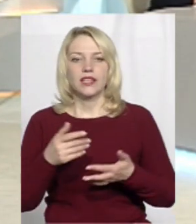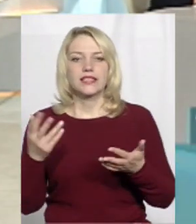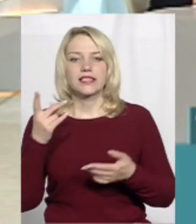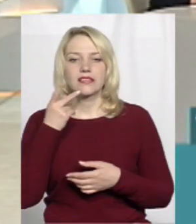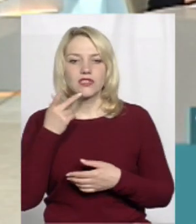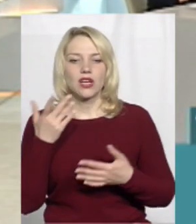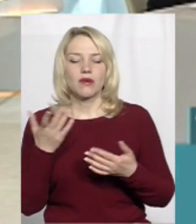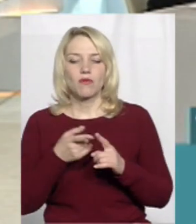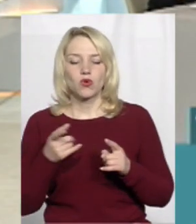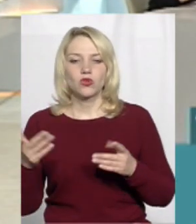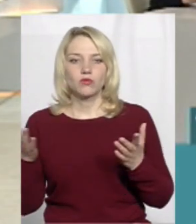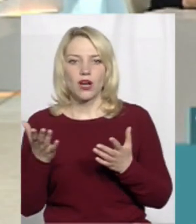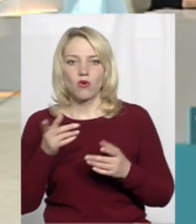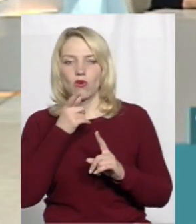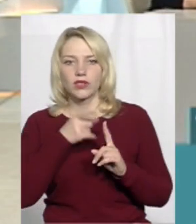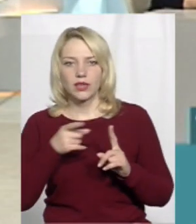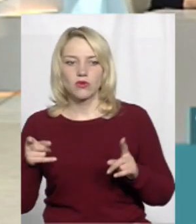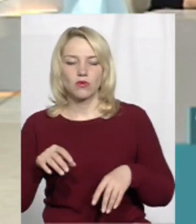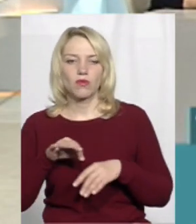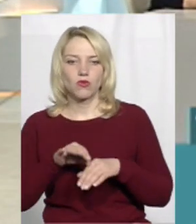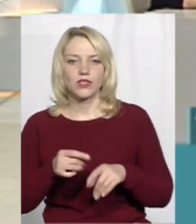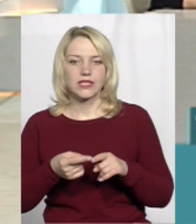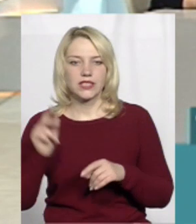терміну проходять ці навчання?